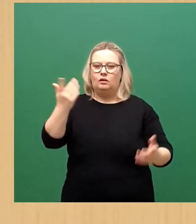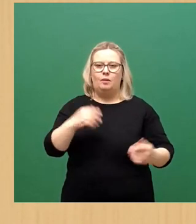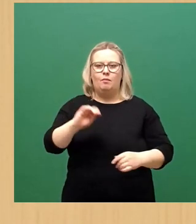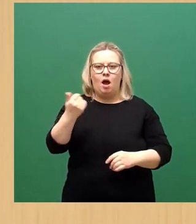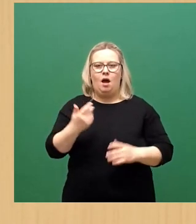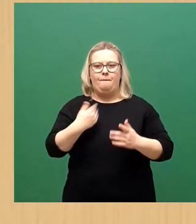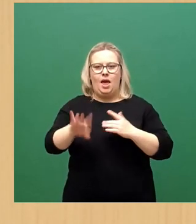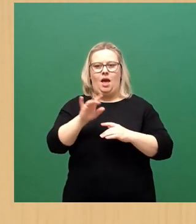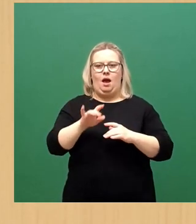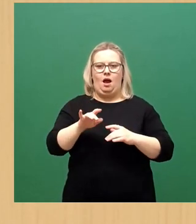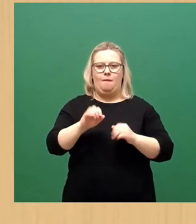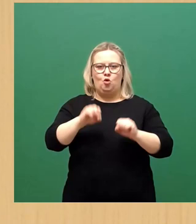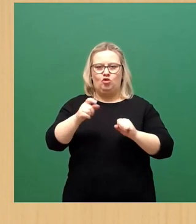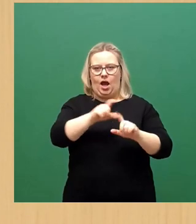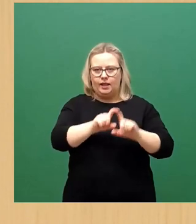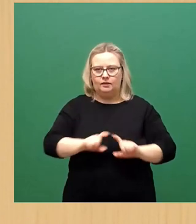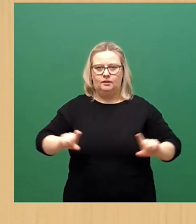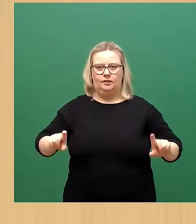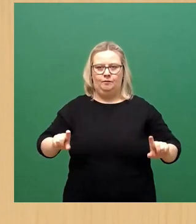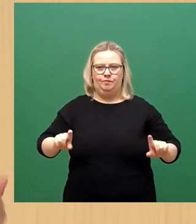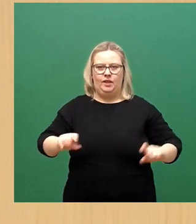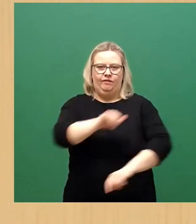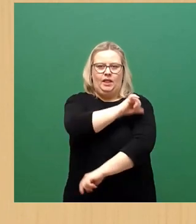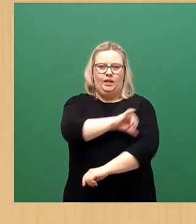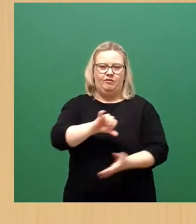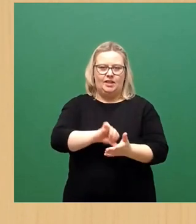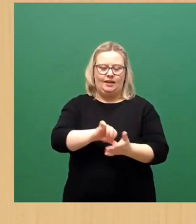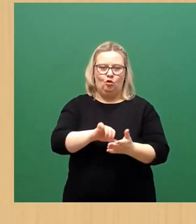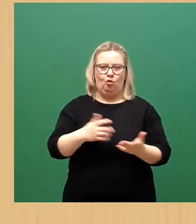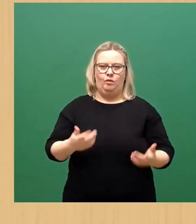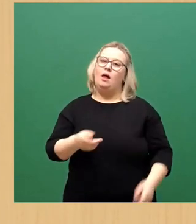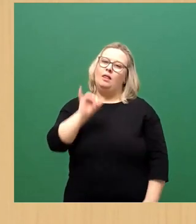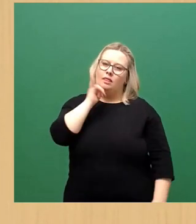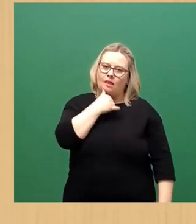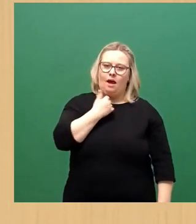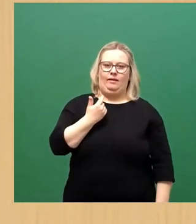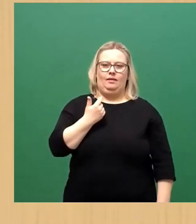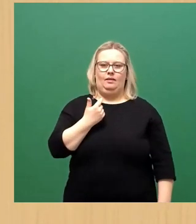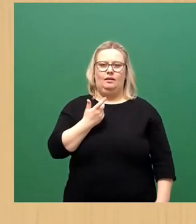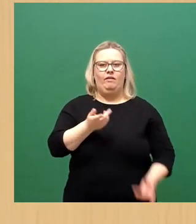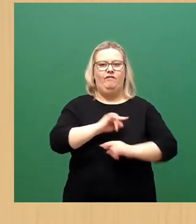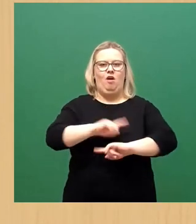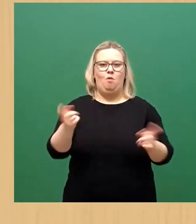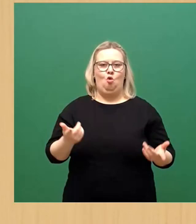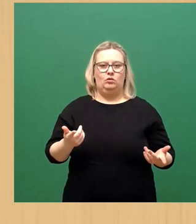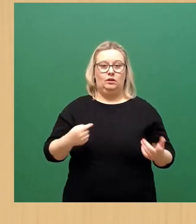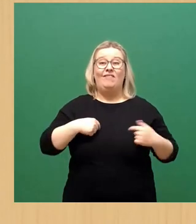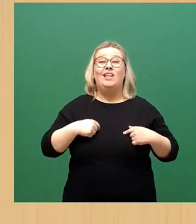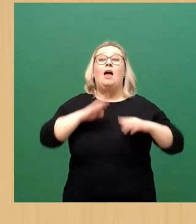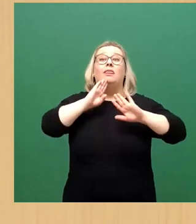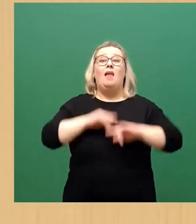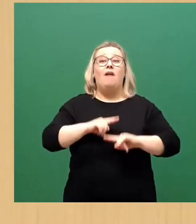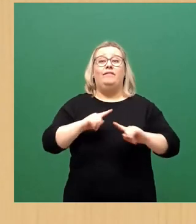die wir in dem Impfzentrum realisieren können. Nein, explizit untersagt. Wir können nicht, sondern wir müssen